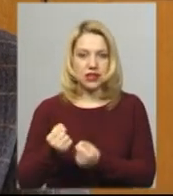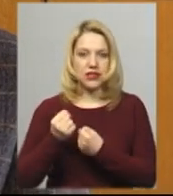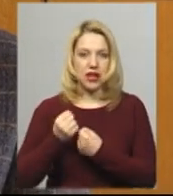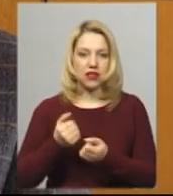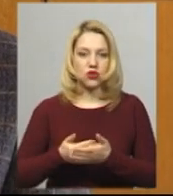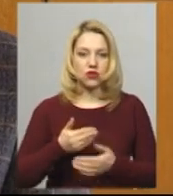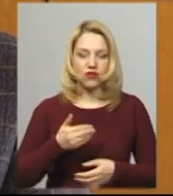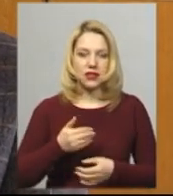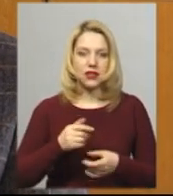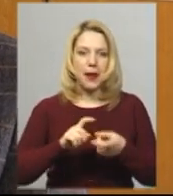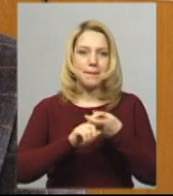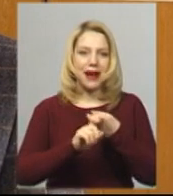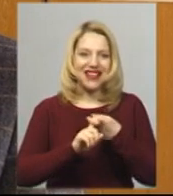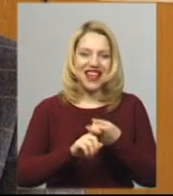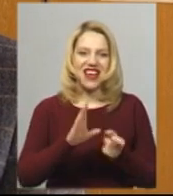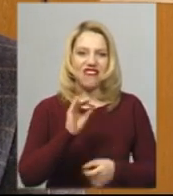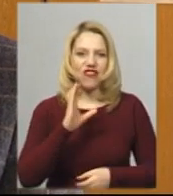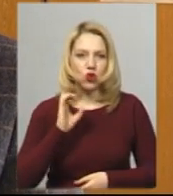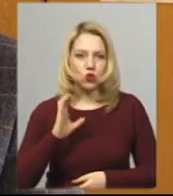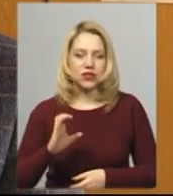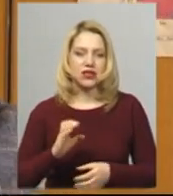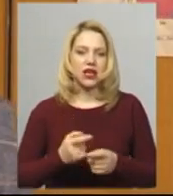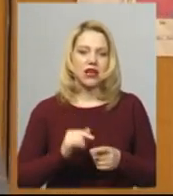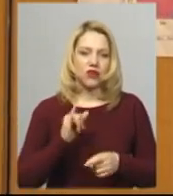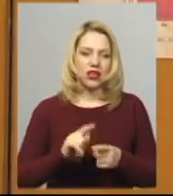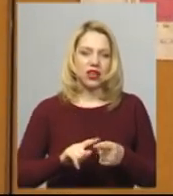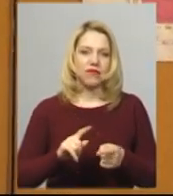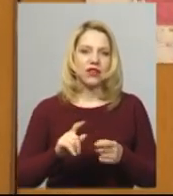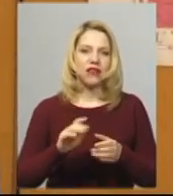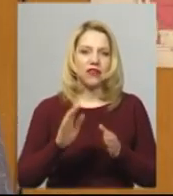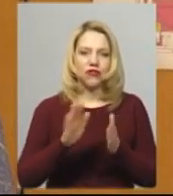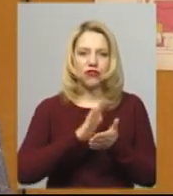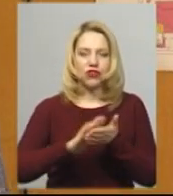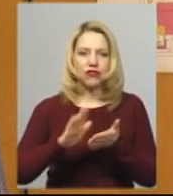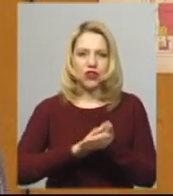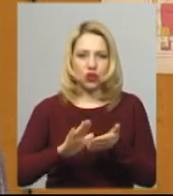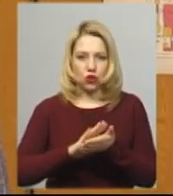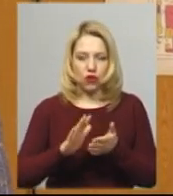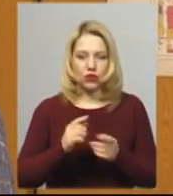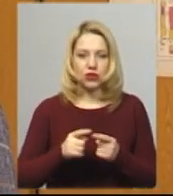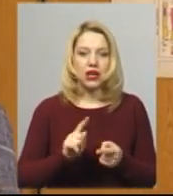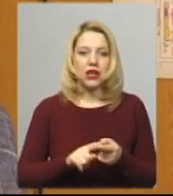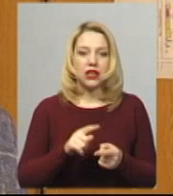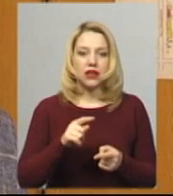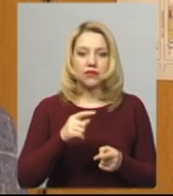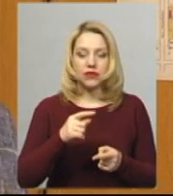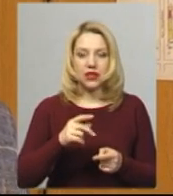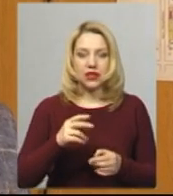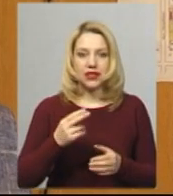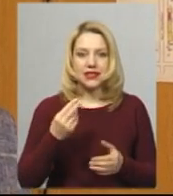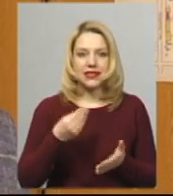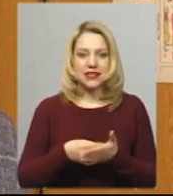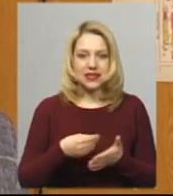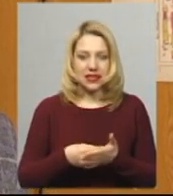від бактерій, вірусів і так далі, вони відфільтровують. Ми вважаємо, що доцільно, рунтуючись на світовому